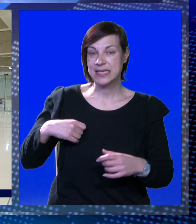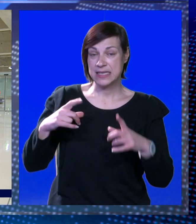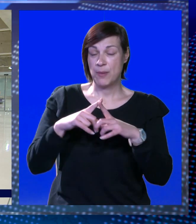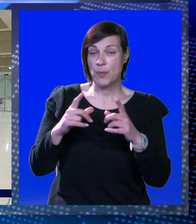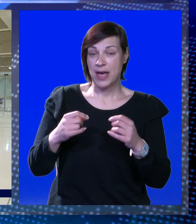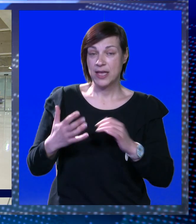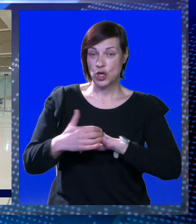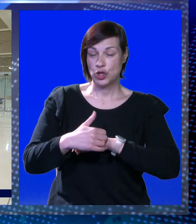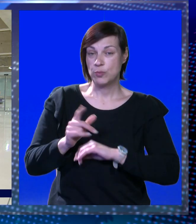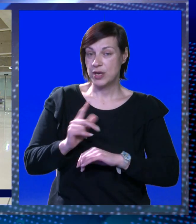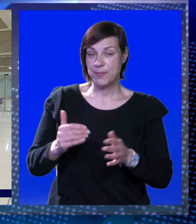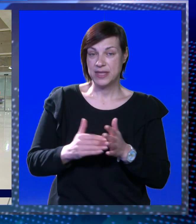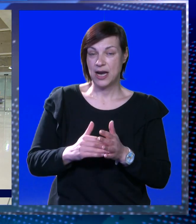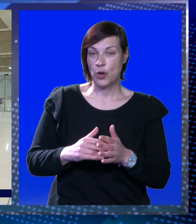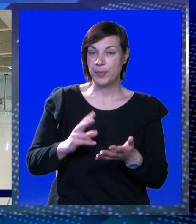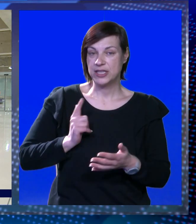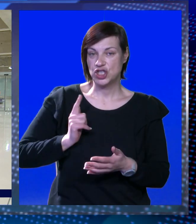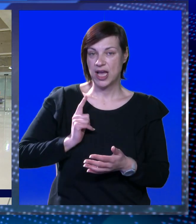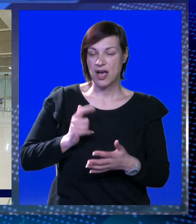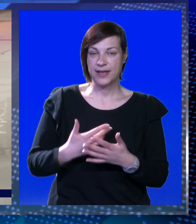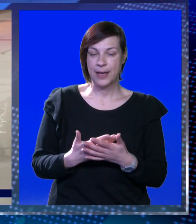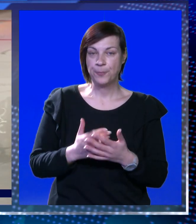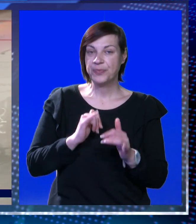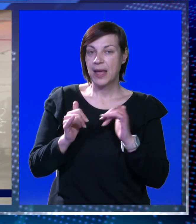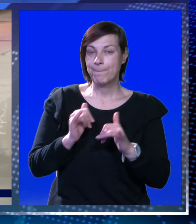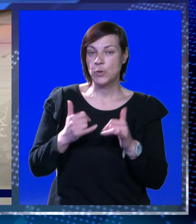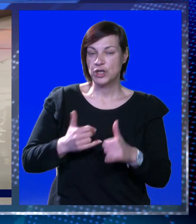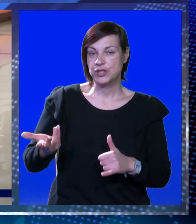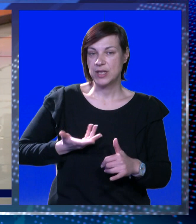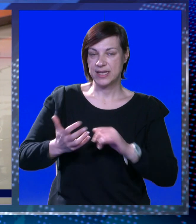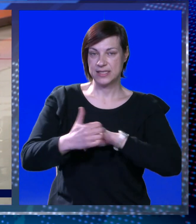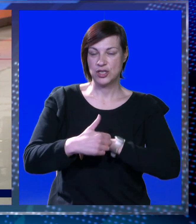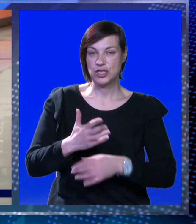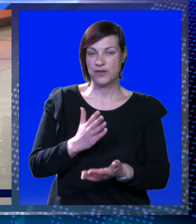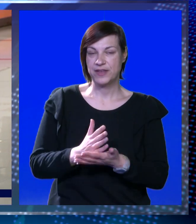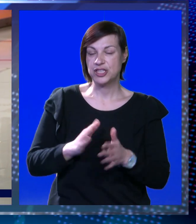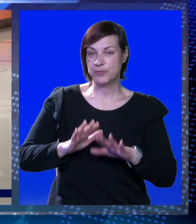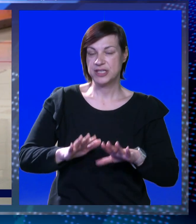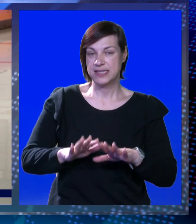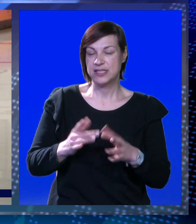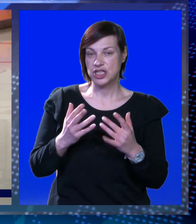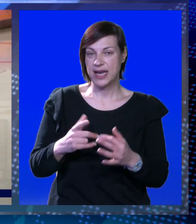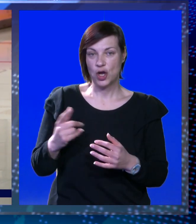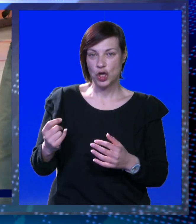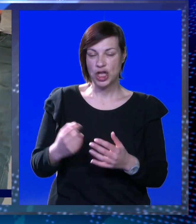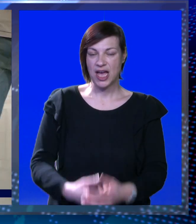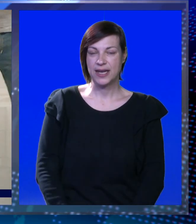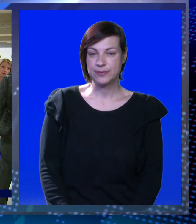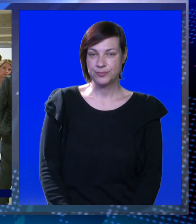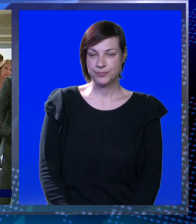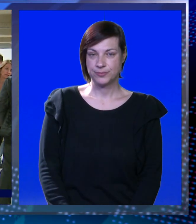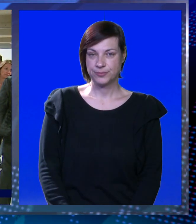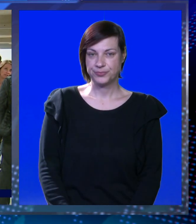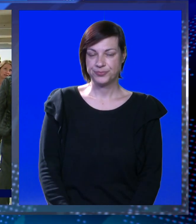samom aerodromu Dubrovnik, ne bi trebalo biti nikakvih čekanja. Putnici koji su danas stigli u Dubrovnik, većinom će se tu zadržati nekoliko dana.